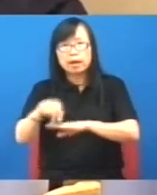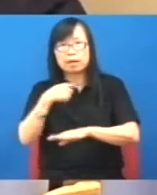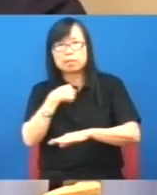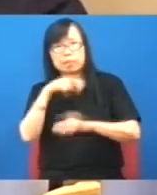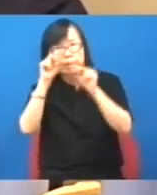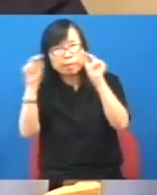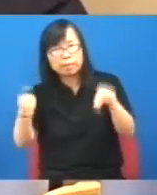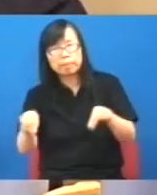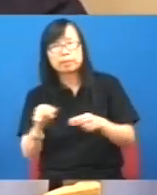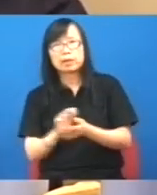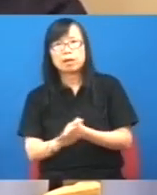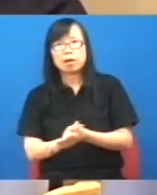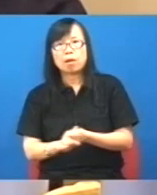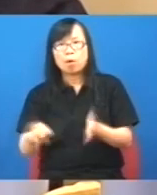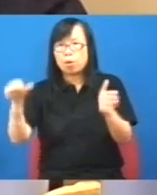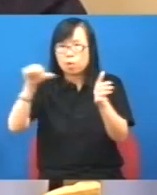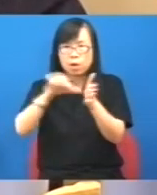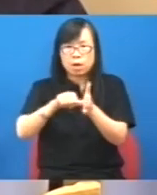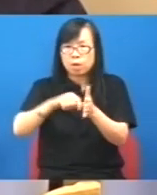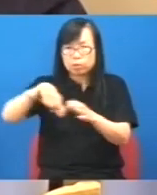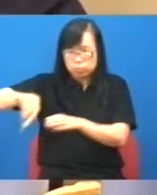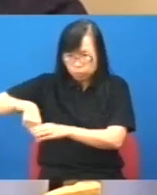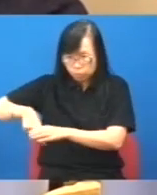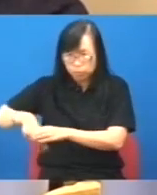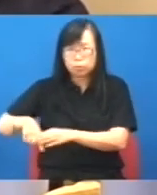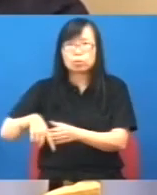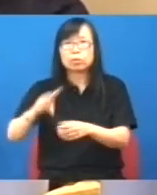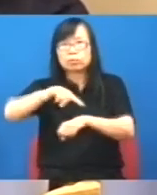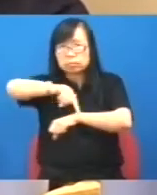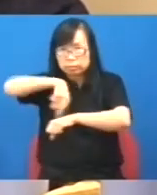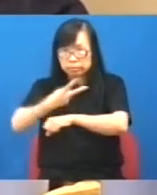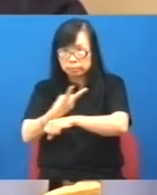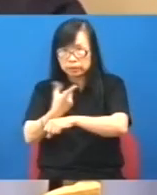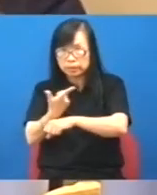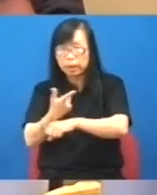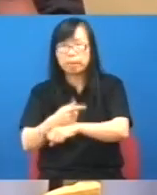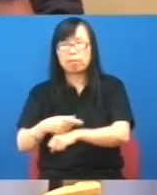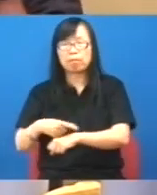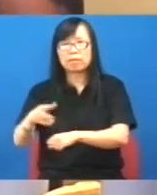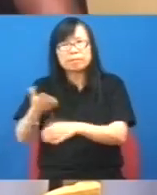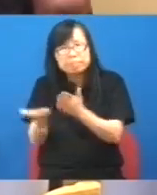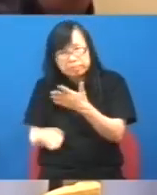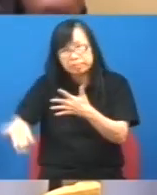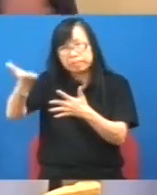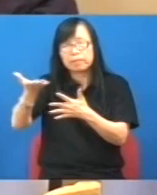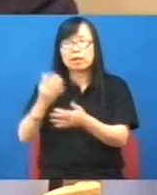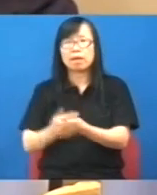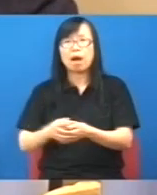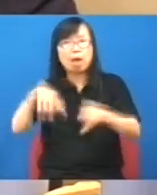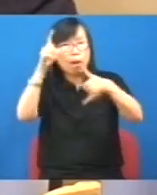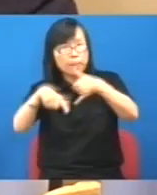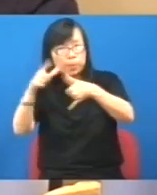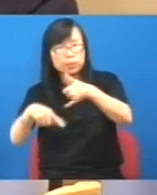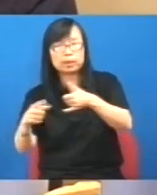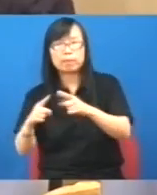就是要最窮的人最低的公司要提升例如你現在說不如每人拿